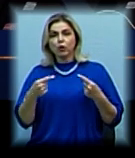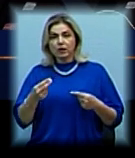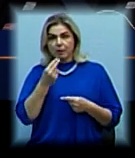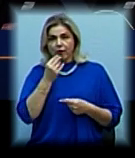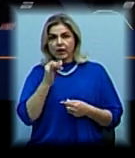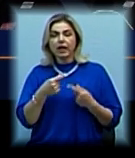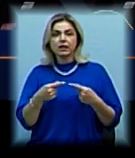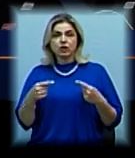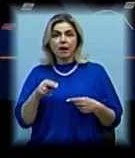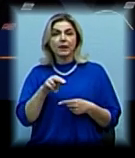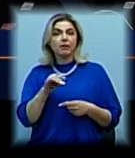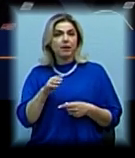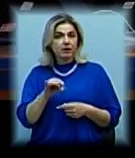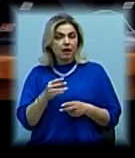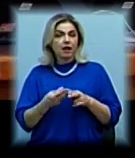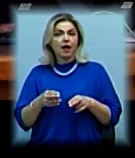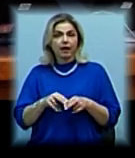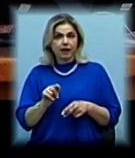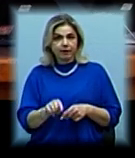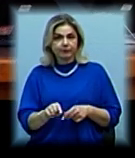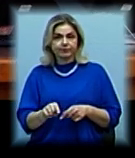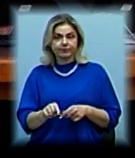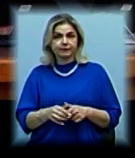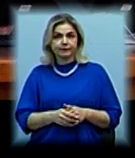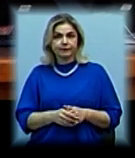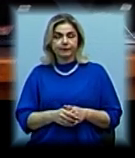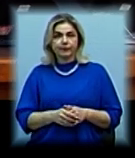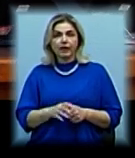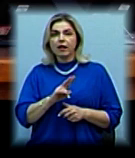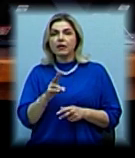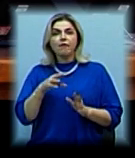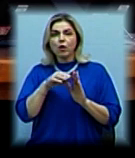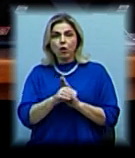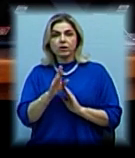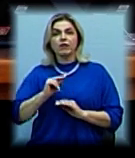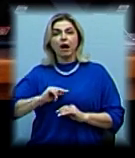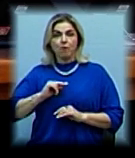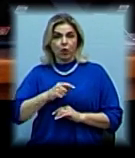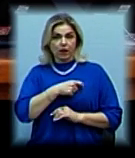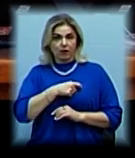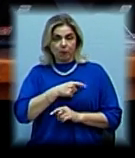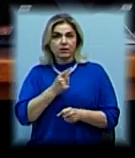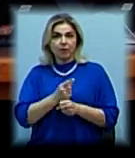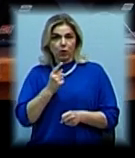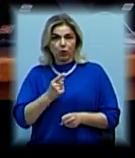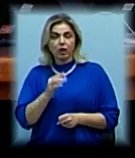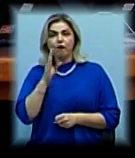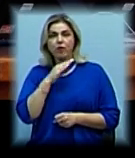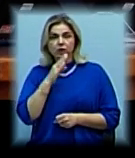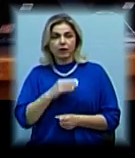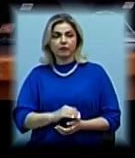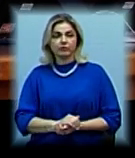іншими предметами, які не передбачені для роботи депутатів, заборонені. Вода